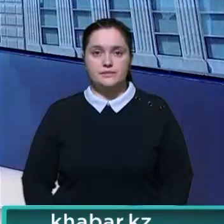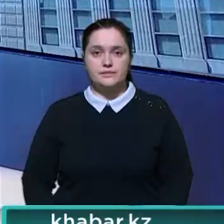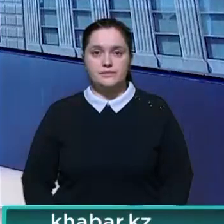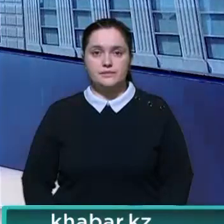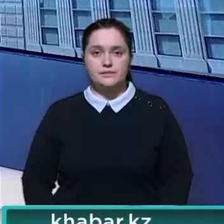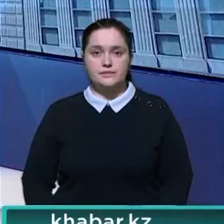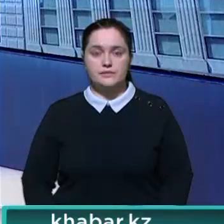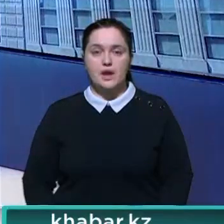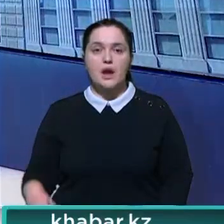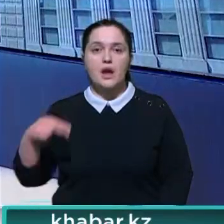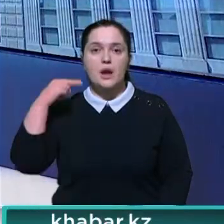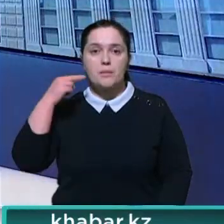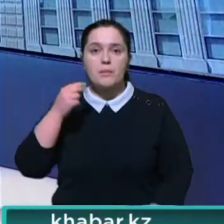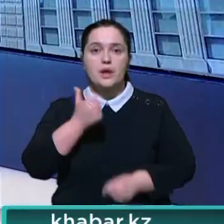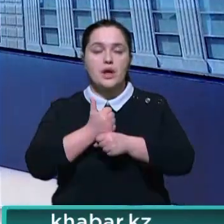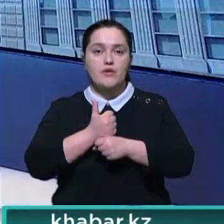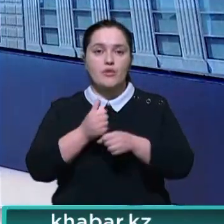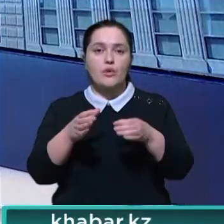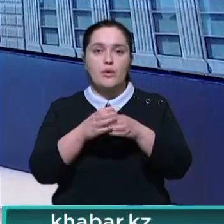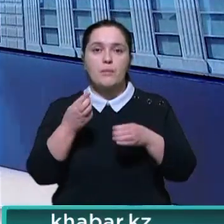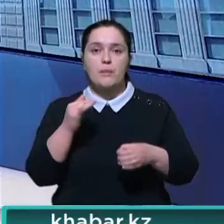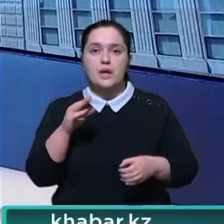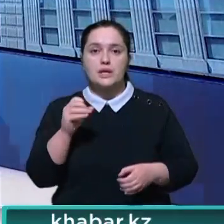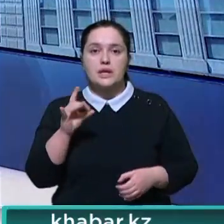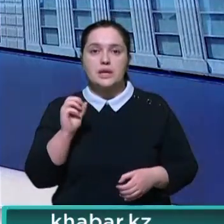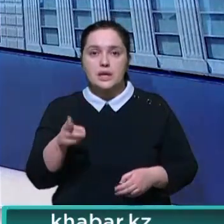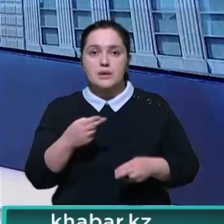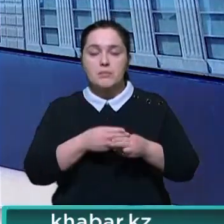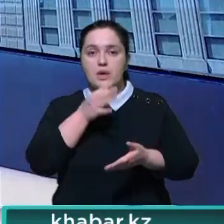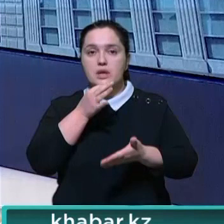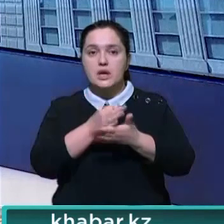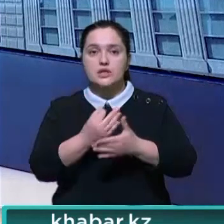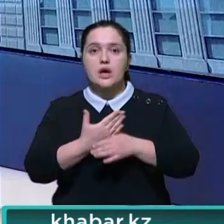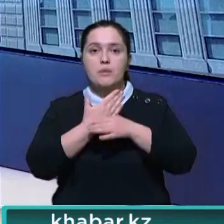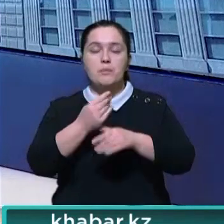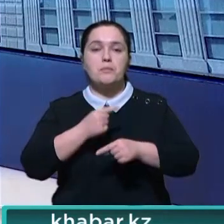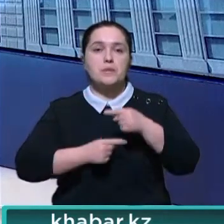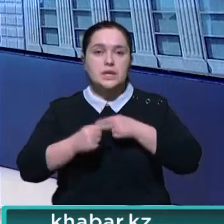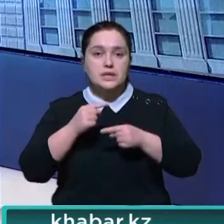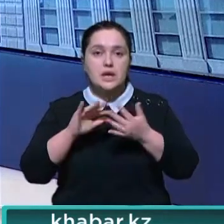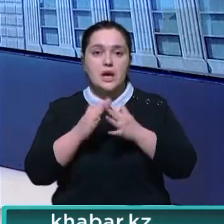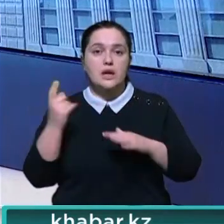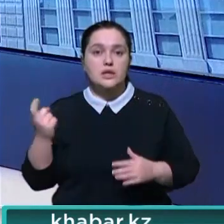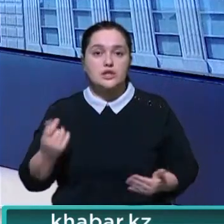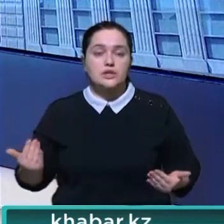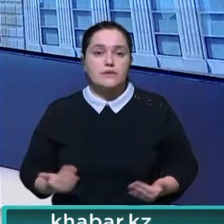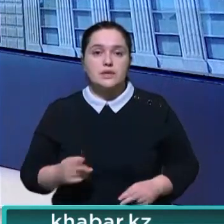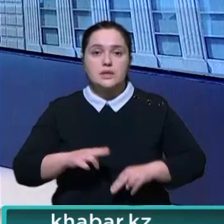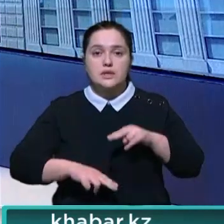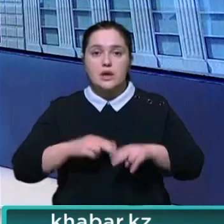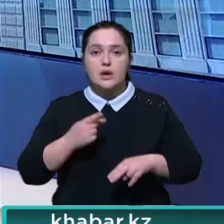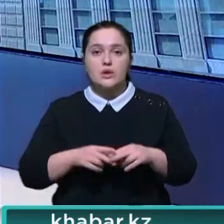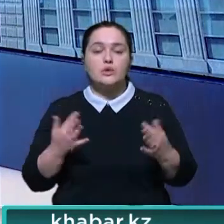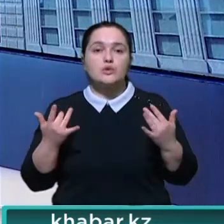Президент принял главу холдинга Байтирек. Канад Шарлапаев доложил о поддержке предпринимателей, аграриев и сферы жилищного